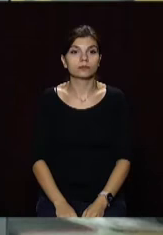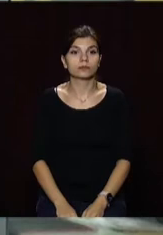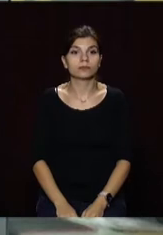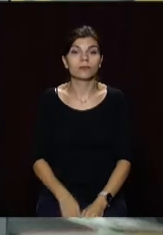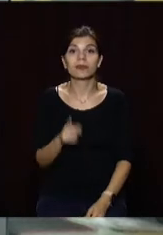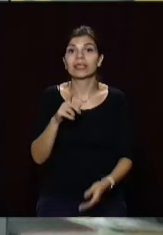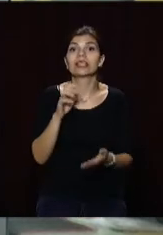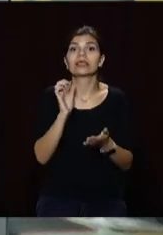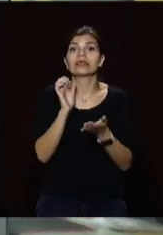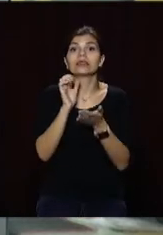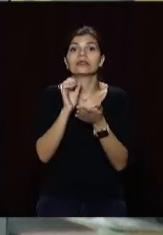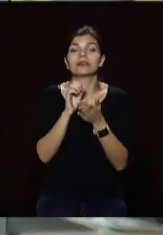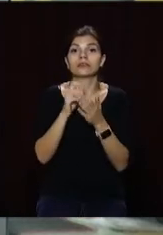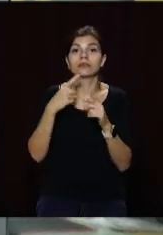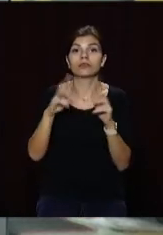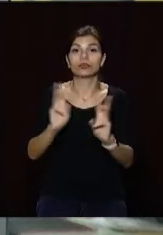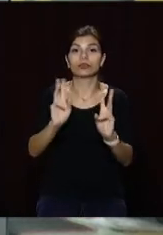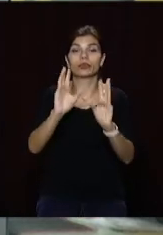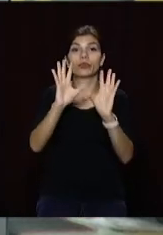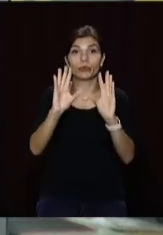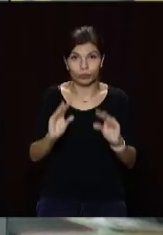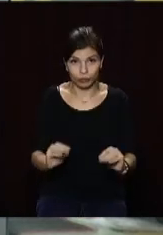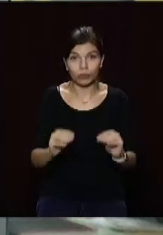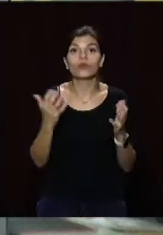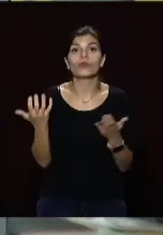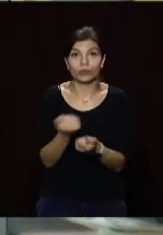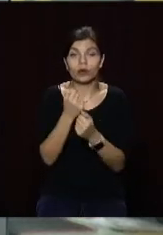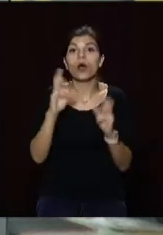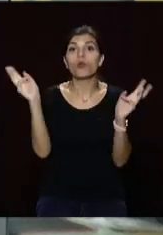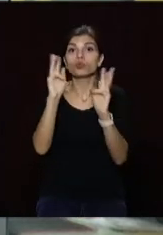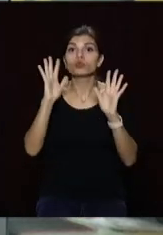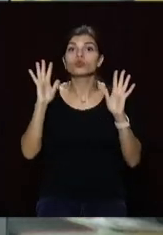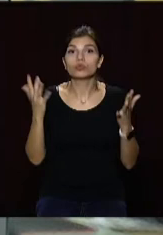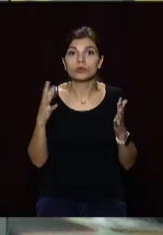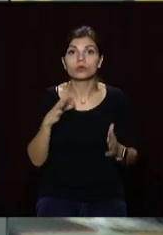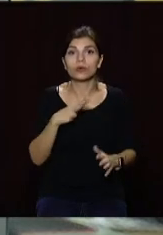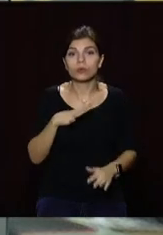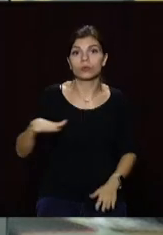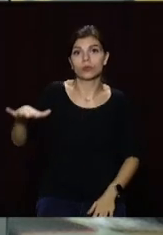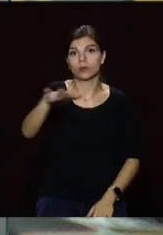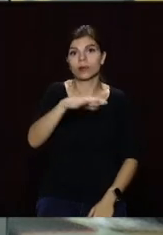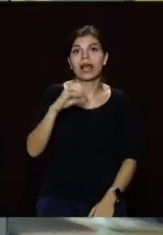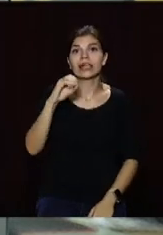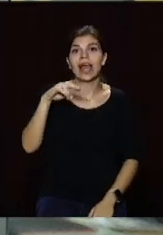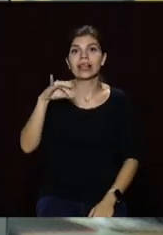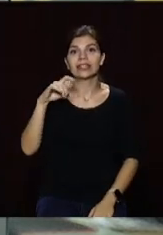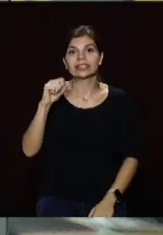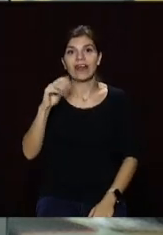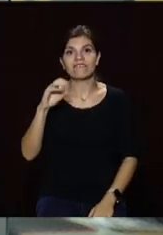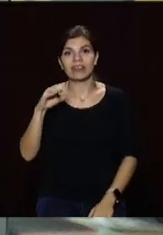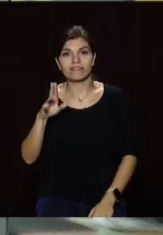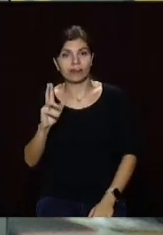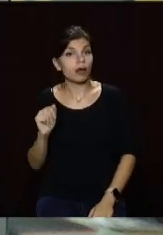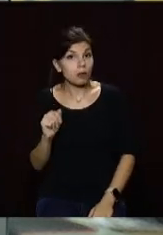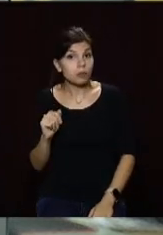Займання загасили, котика врятували. Пожежа сталася в котичному містичку в Єлизаветівці Петриківського